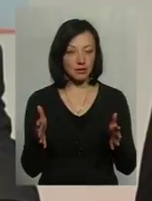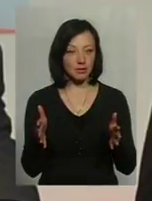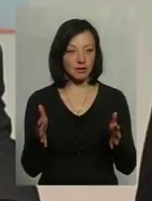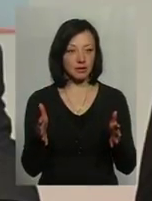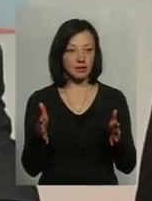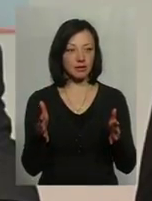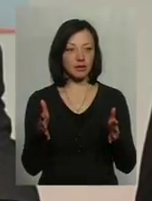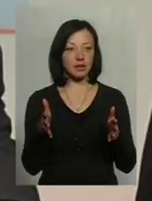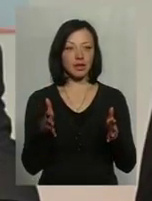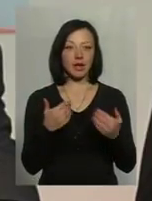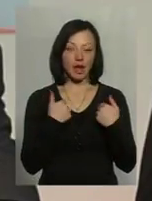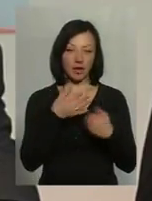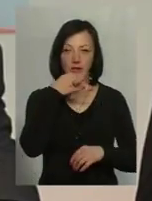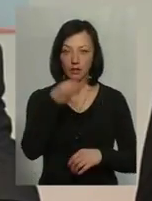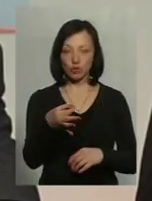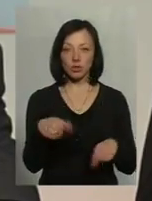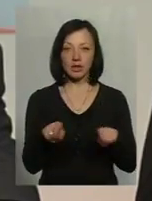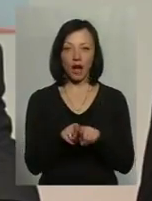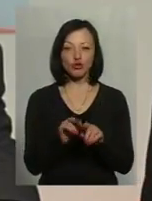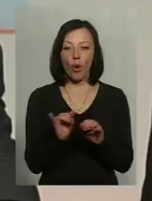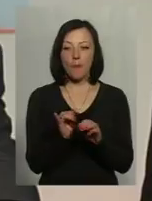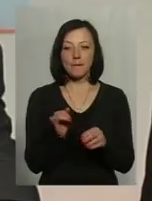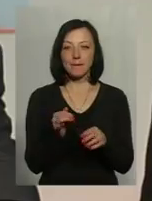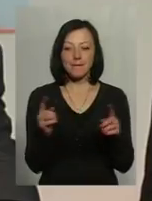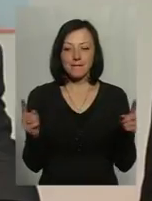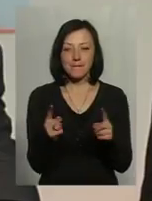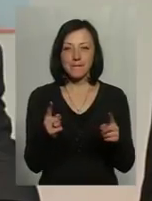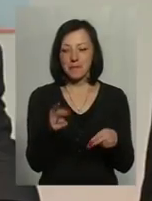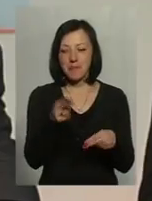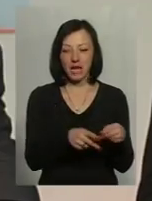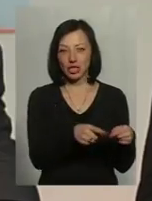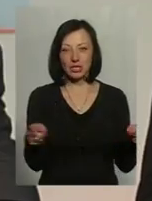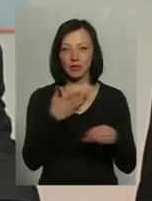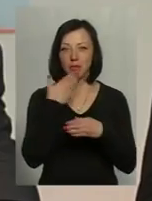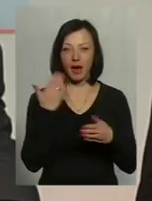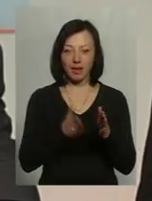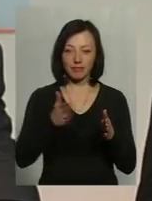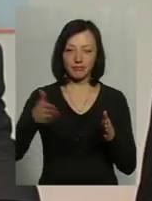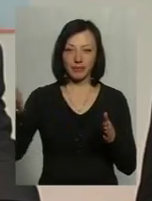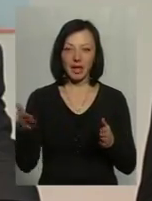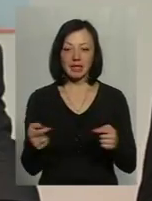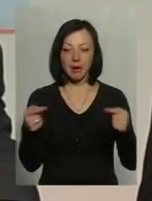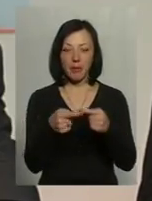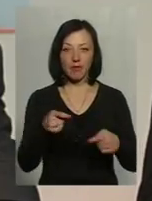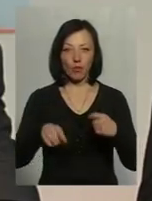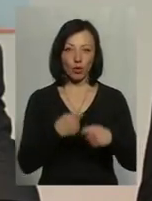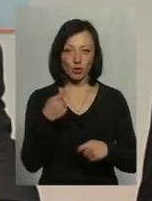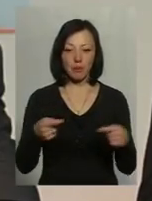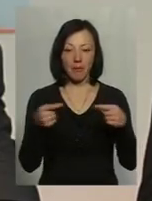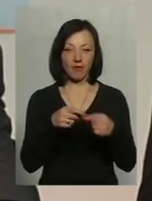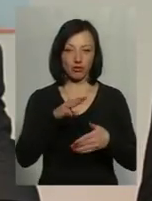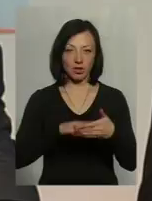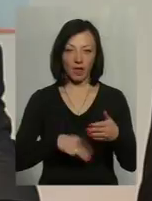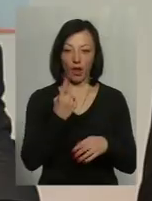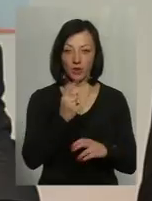ну в принципі, я вам скажу так, що обмеження немає, оскільки є за певні види правопорушень певні штрафи.